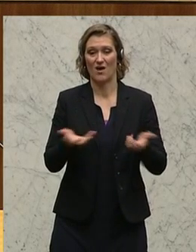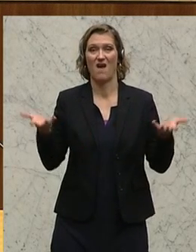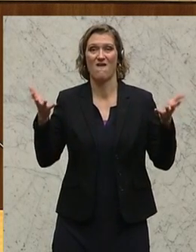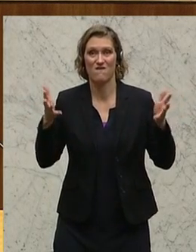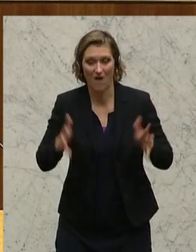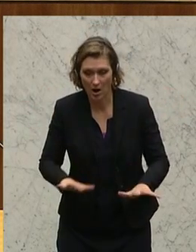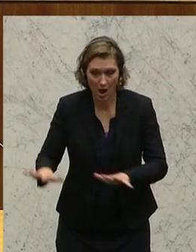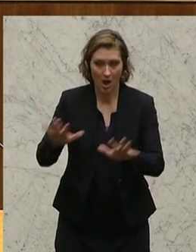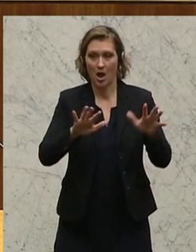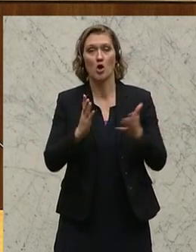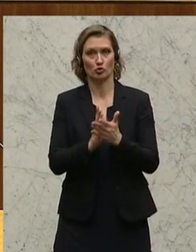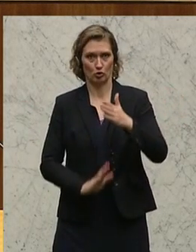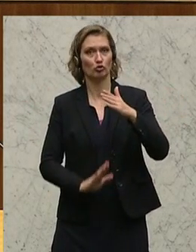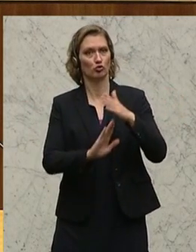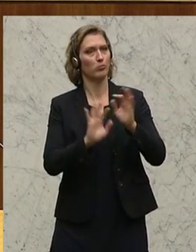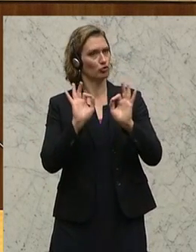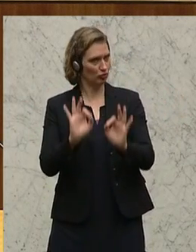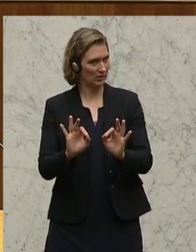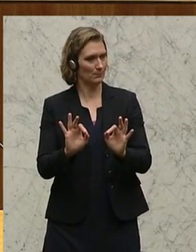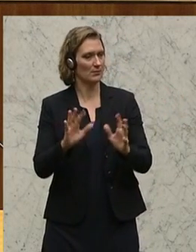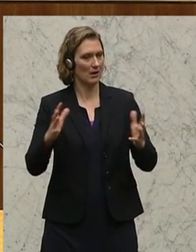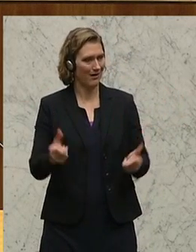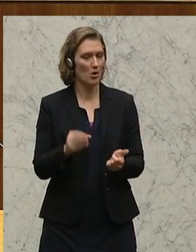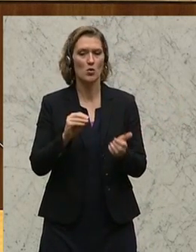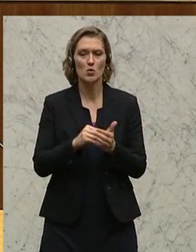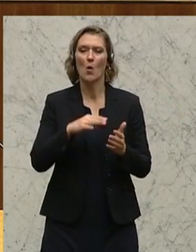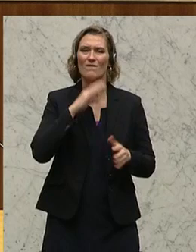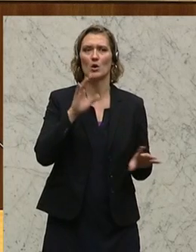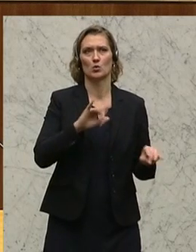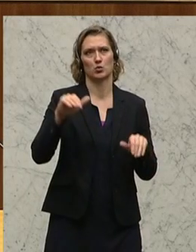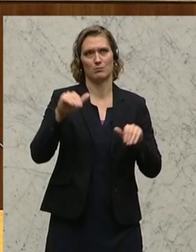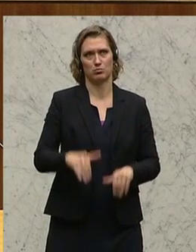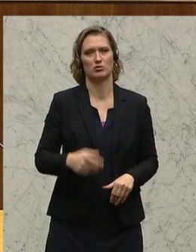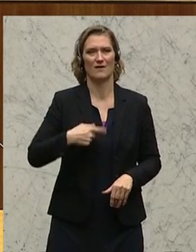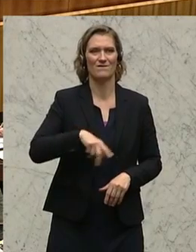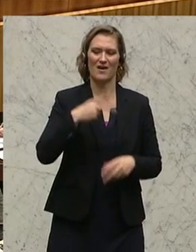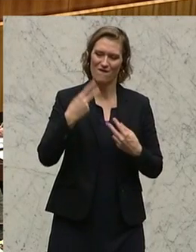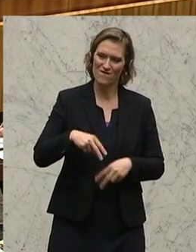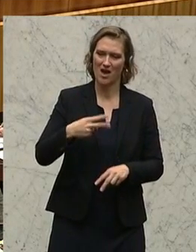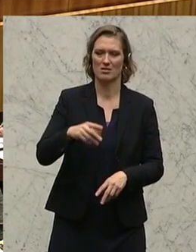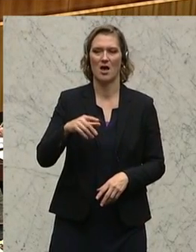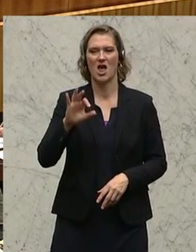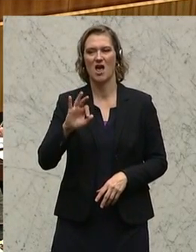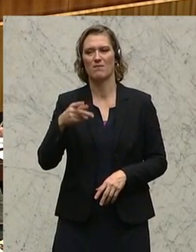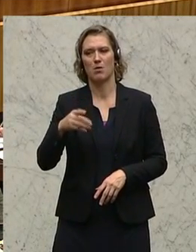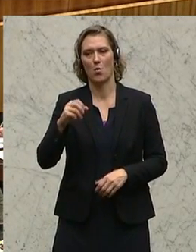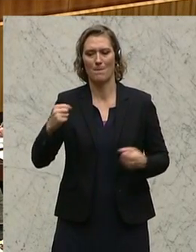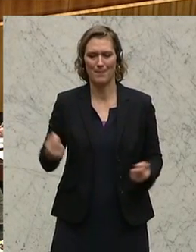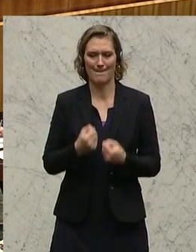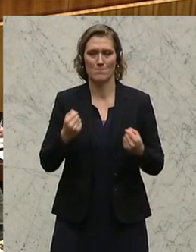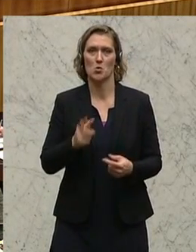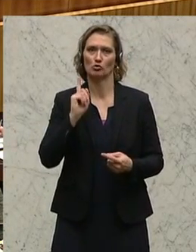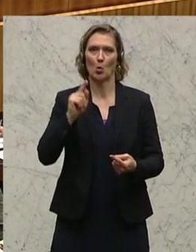Fall ist gestoppt. Das ist Verdienst des Herrn Bundesministers. Aber da ist noch viel, viel zu tun und wir werden weiterhin als Freiheitliche darauf drängen,